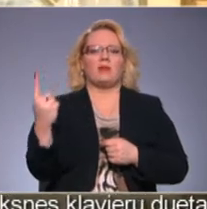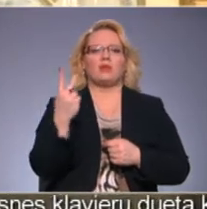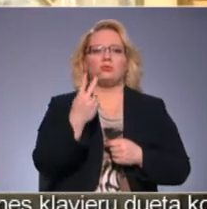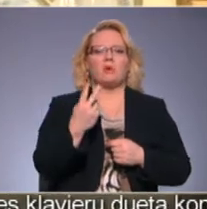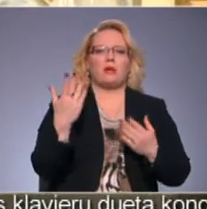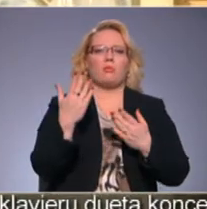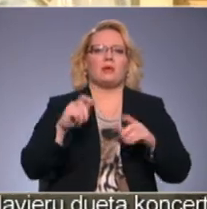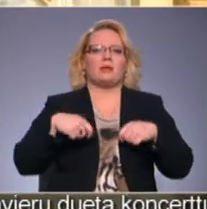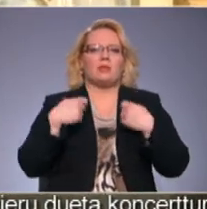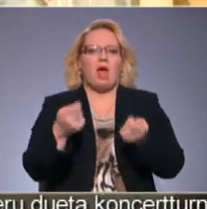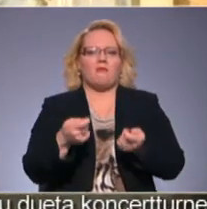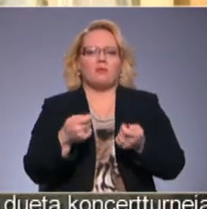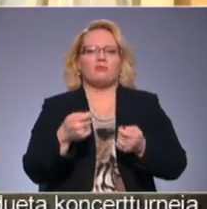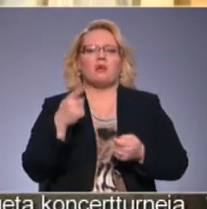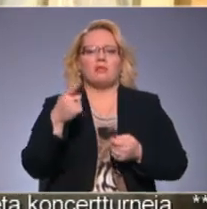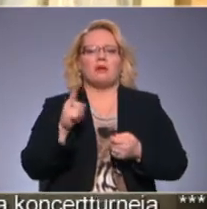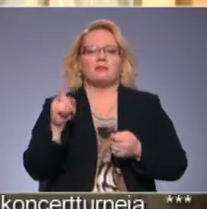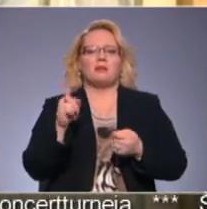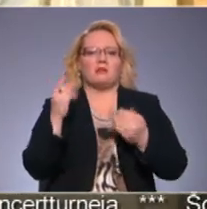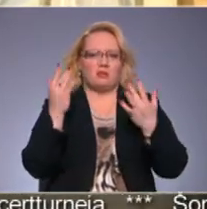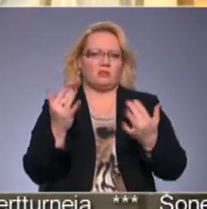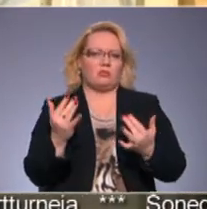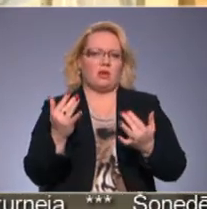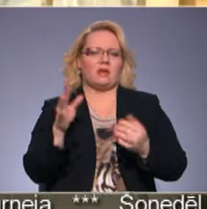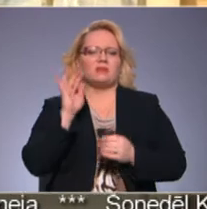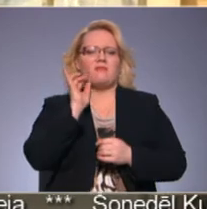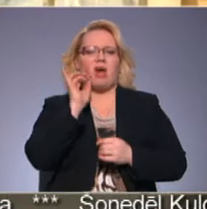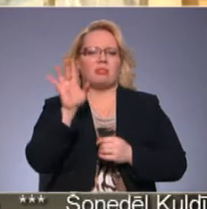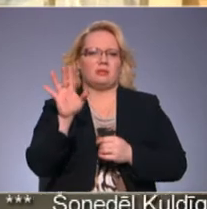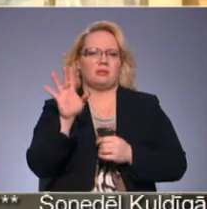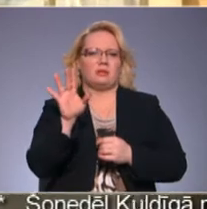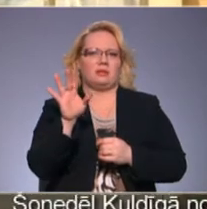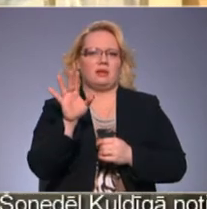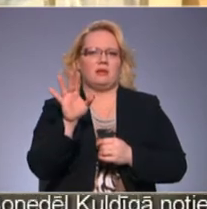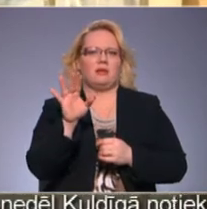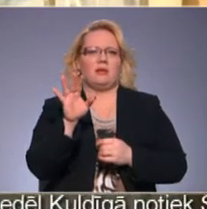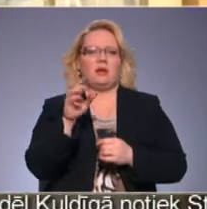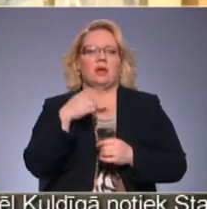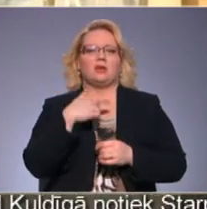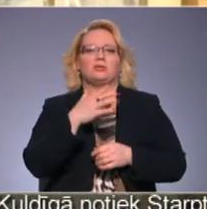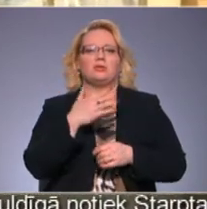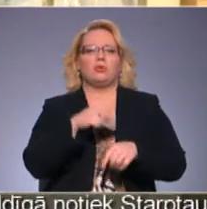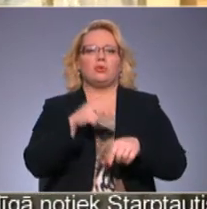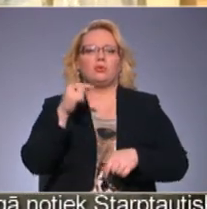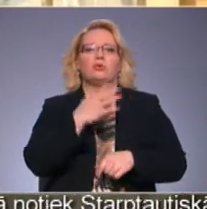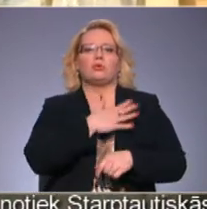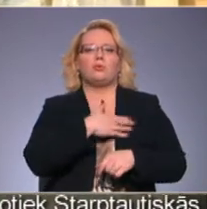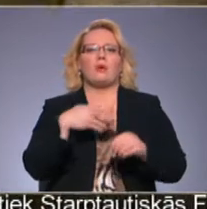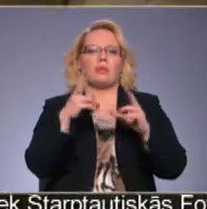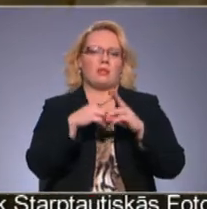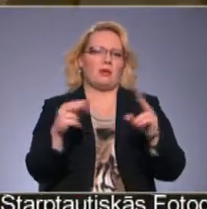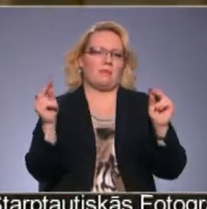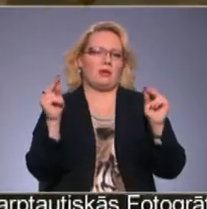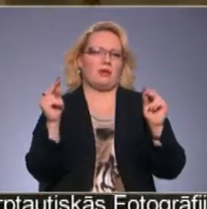daudz Tas ir rezultējies fantastiski Jo tas ļoti šodien laimīgi